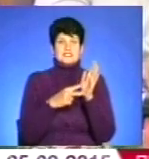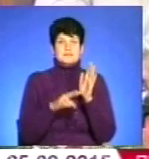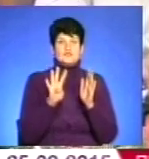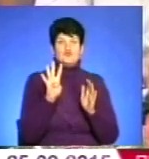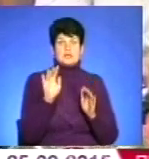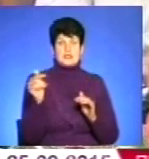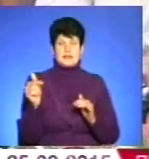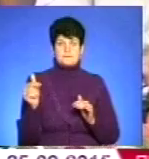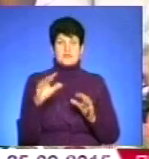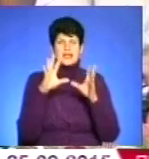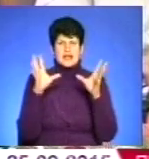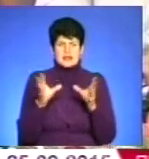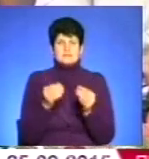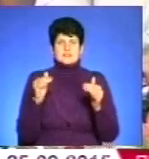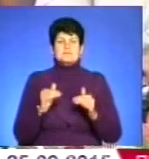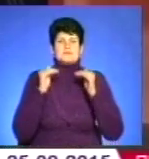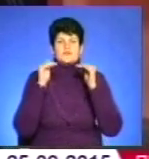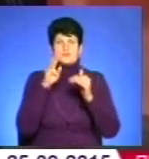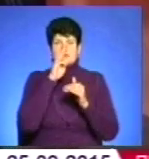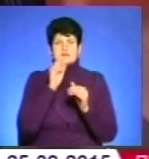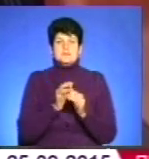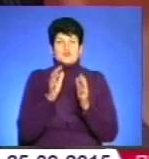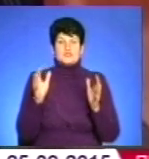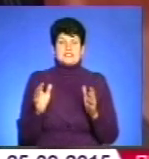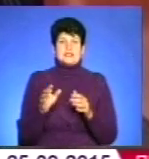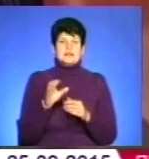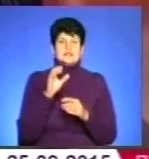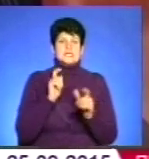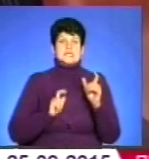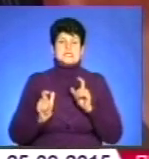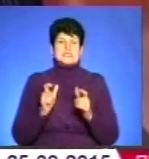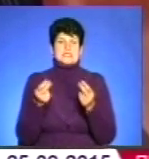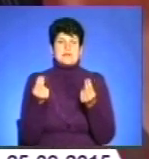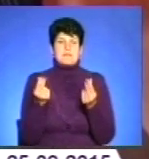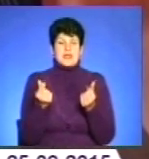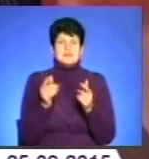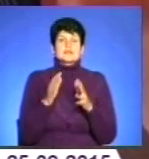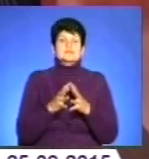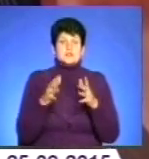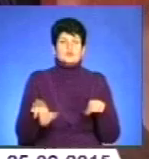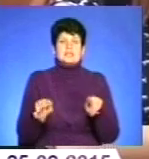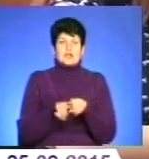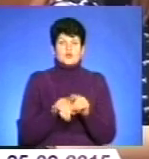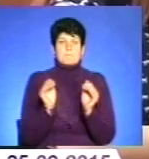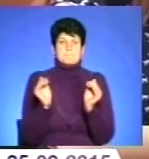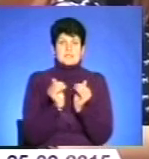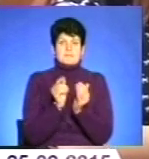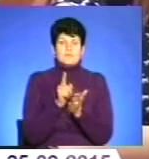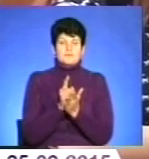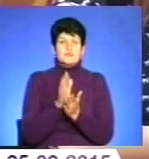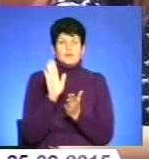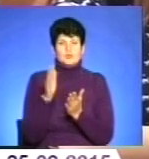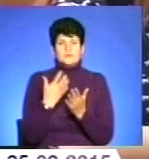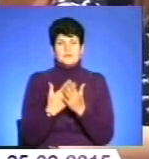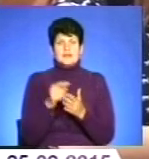Разом із підвищенням зарплат зросте і стипендія на 13%. Збільшить також мінімальну пенсію. Вона становитиме